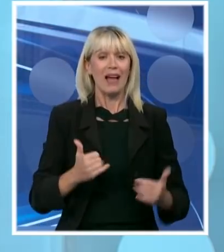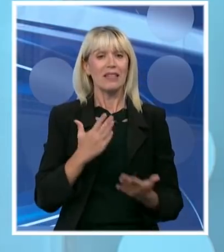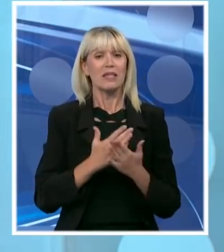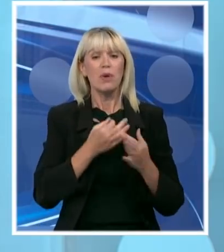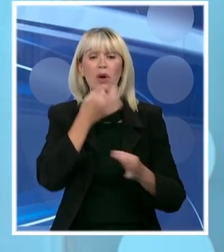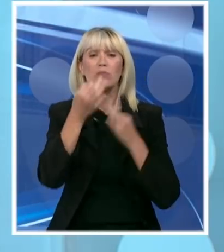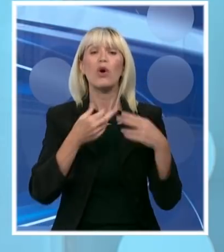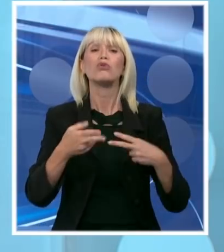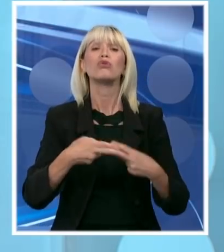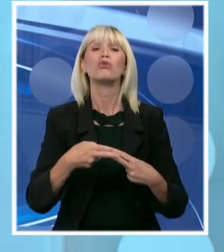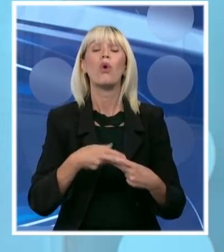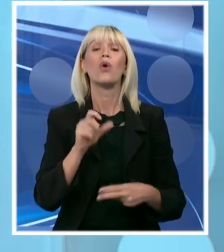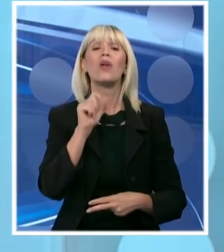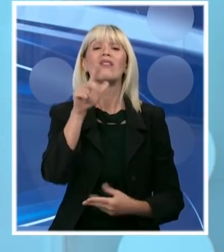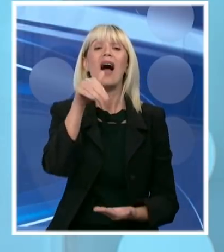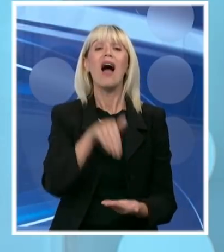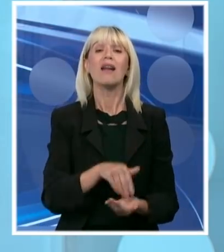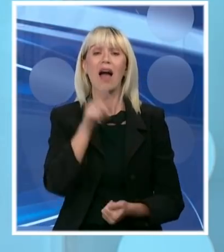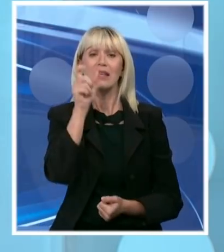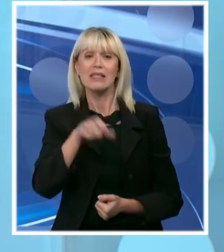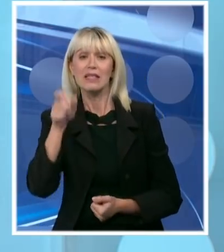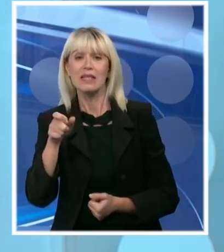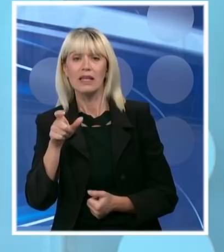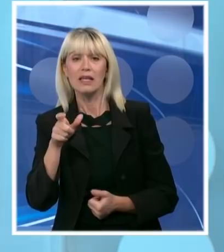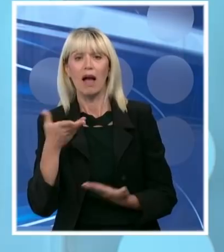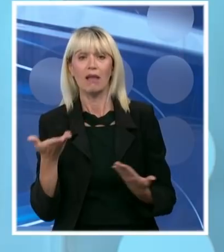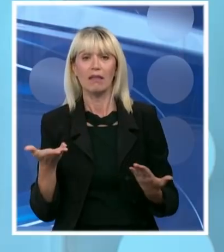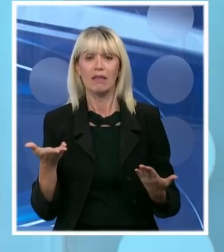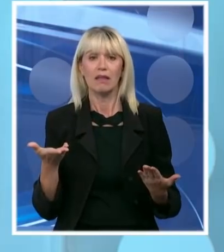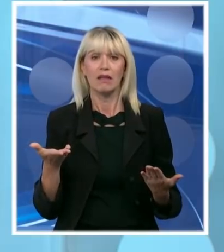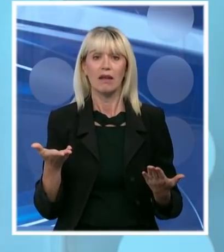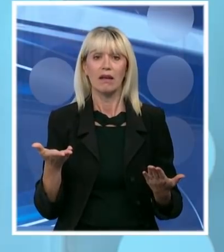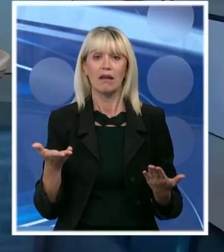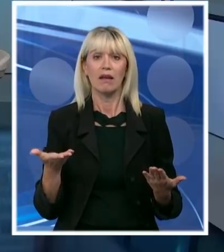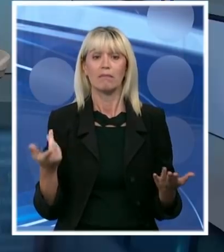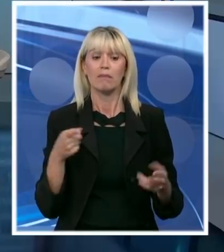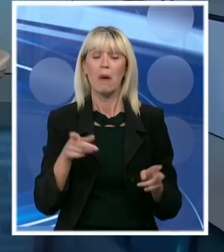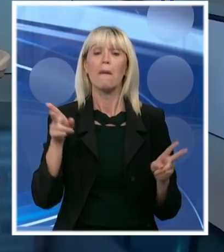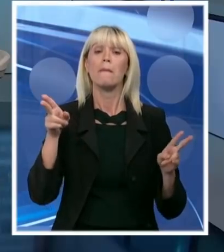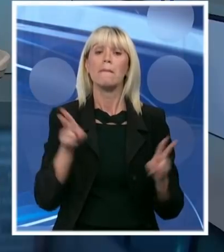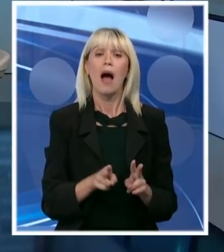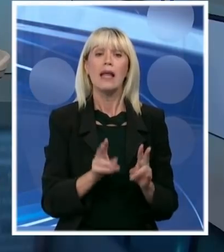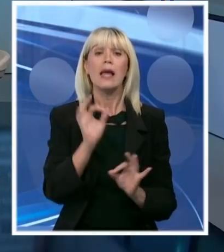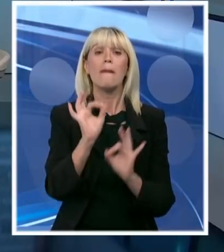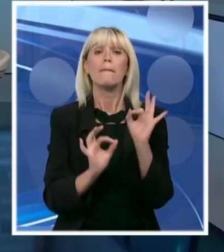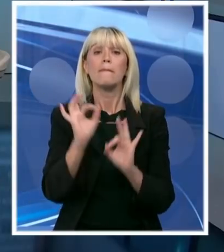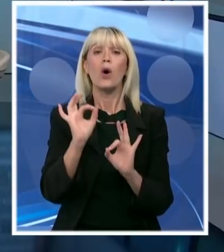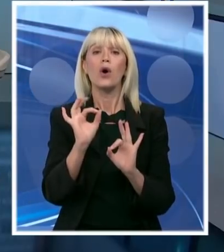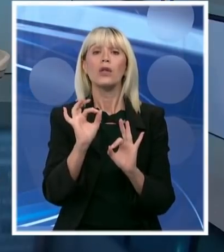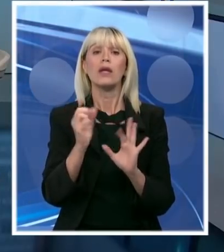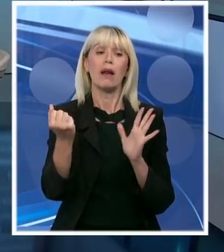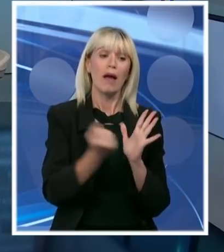.000 ljudi, odnosno juče, i manji je procenat zaraženih u odnosu na